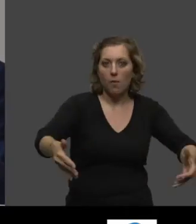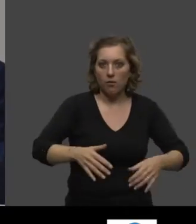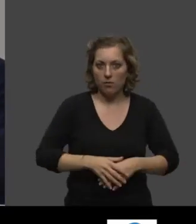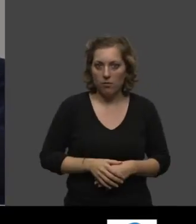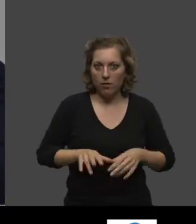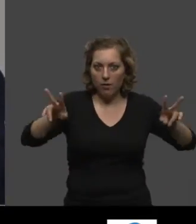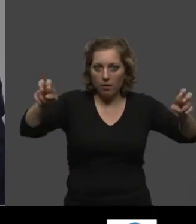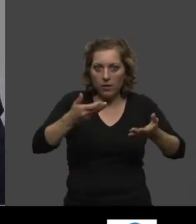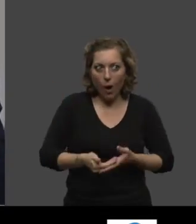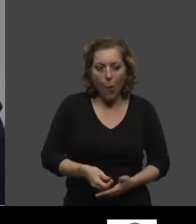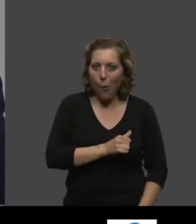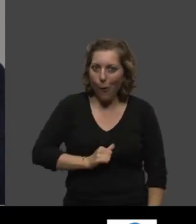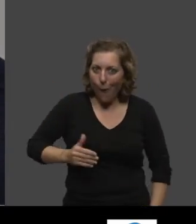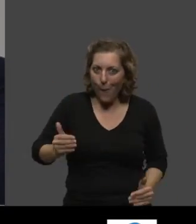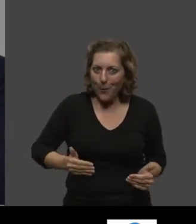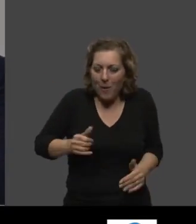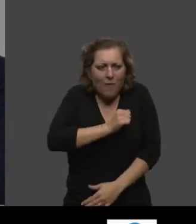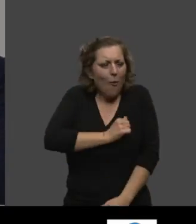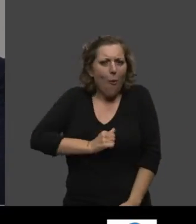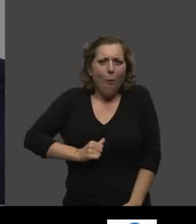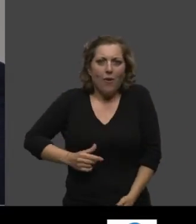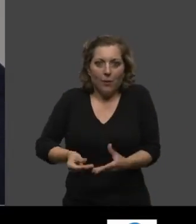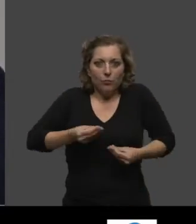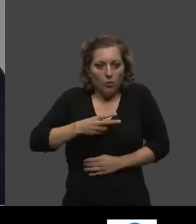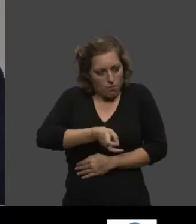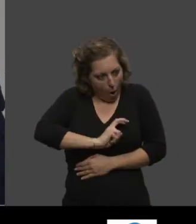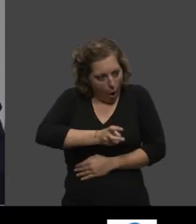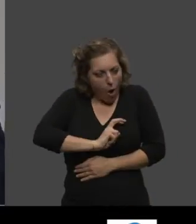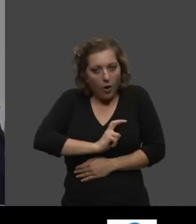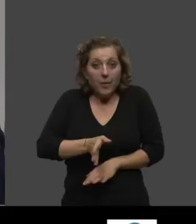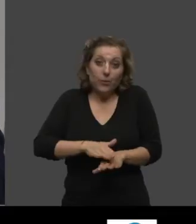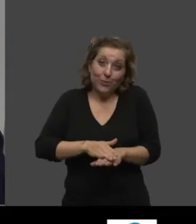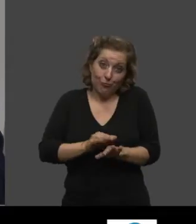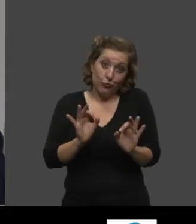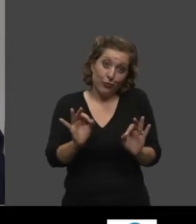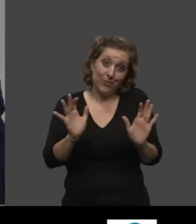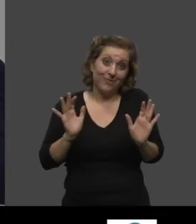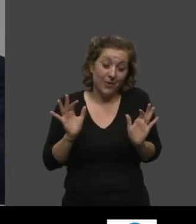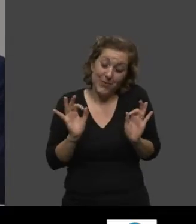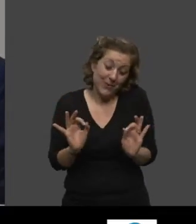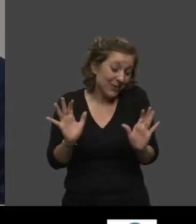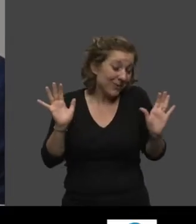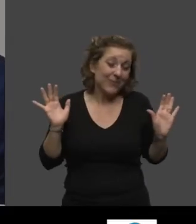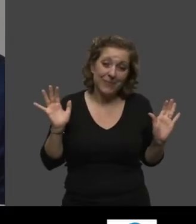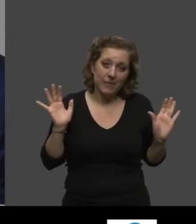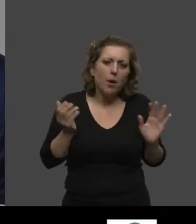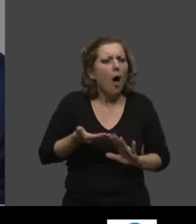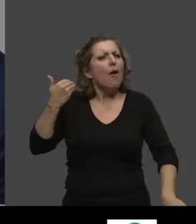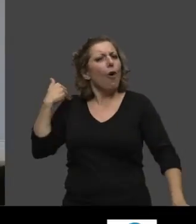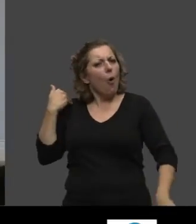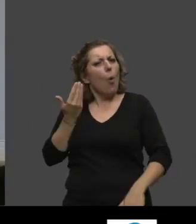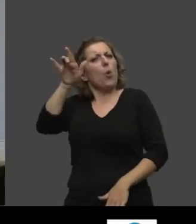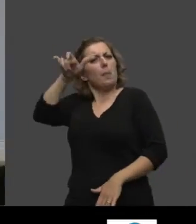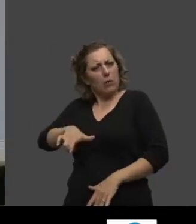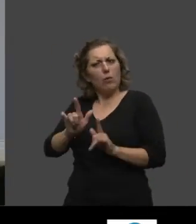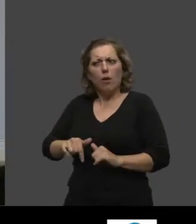poids lourd. C'est effrayant, mais effrayant et juste. Effrayant et juste. Mais avant lui, il y en a eu plein